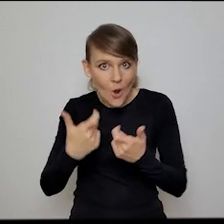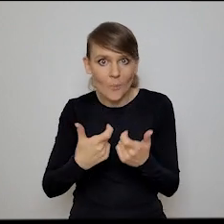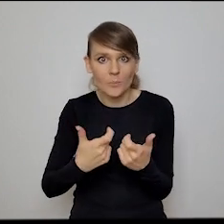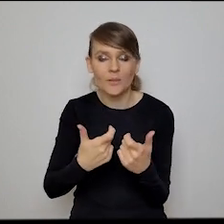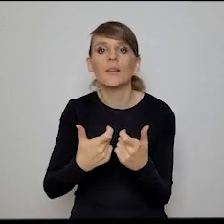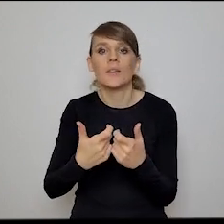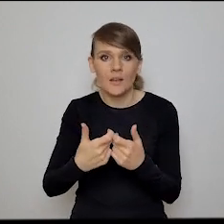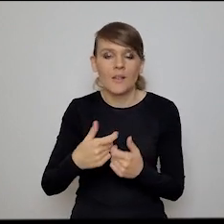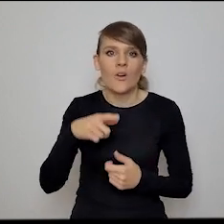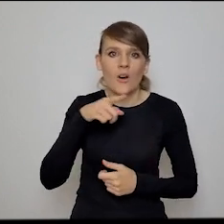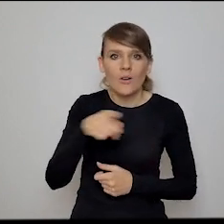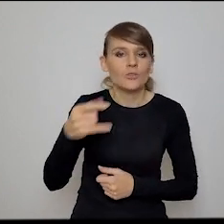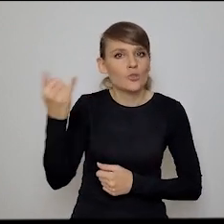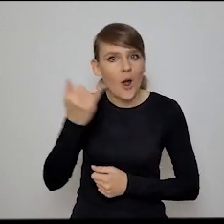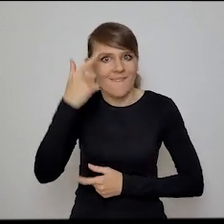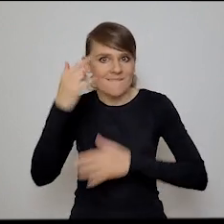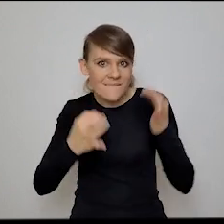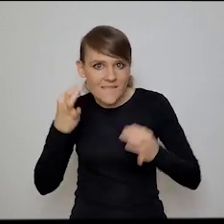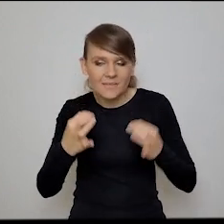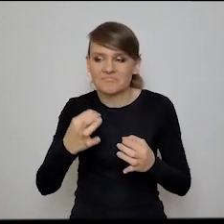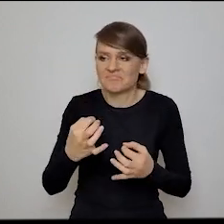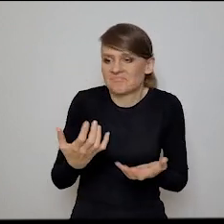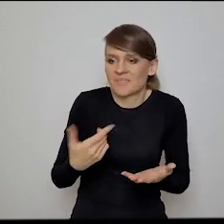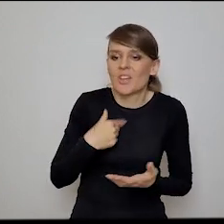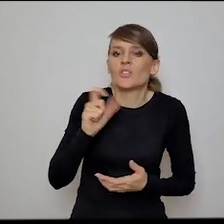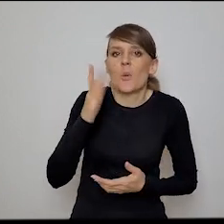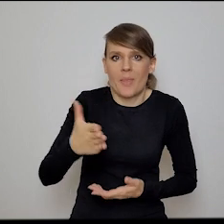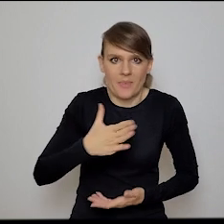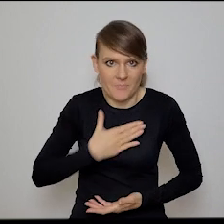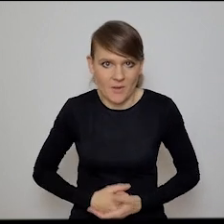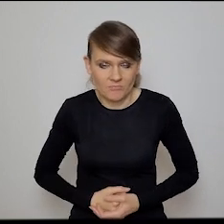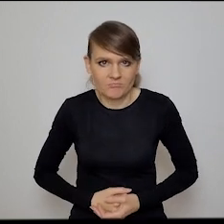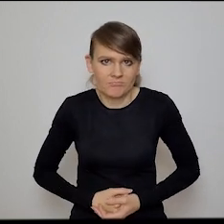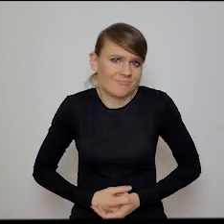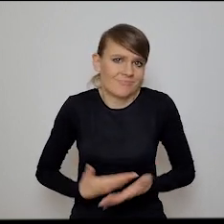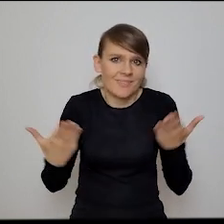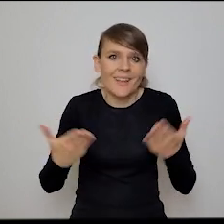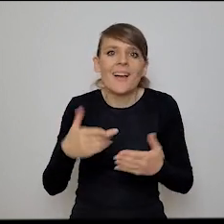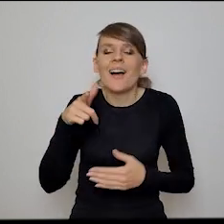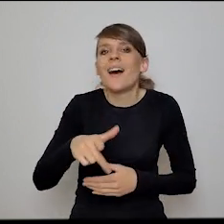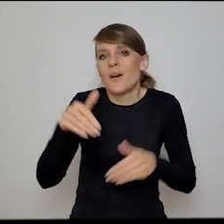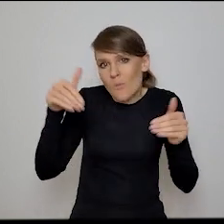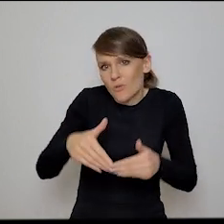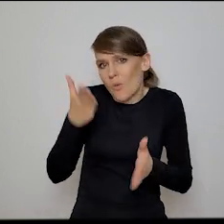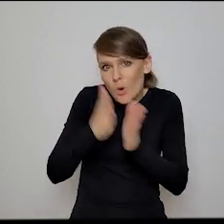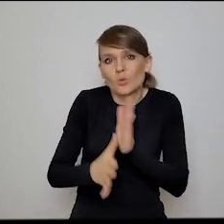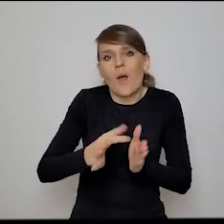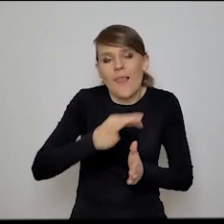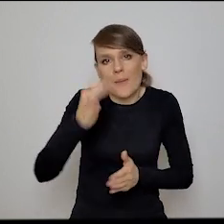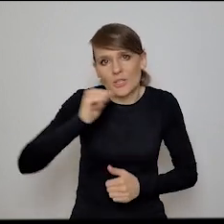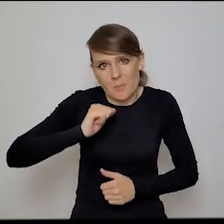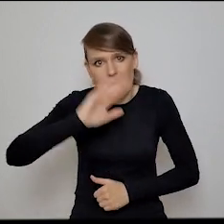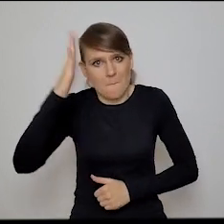ale ciągle się wahają, że wiesz, co ja z tego będę miał. No w najgorszym razie lepiej poznasz siebie i